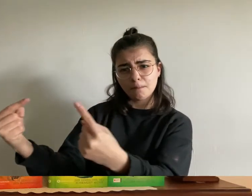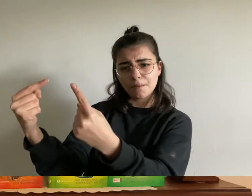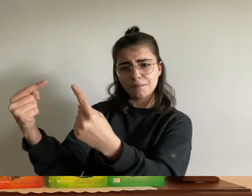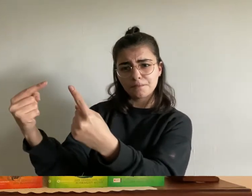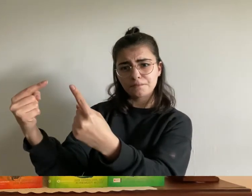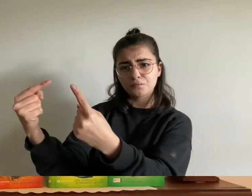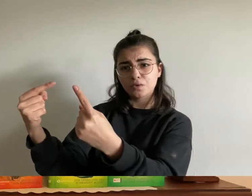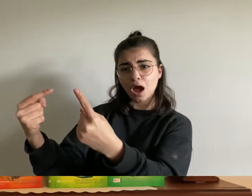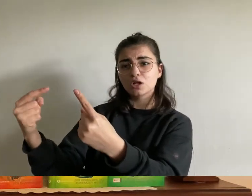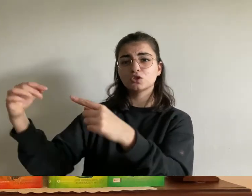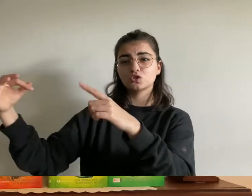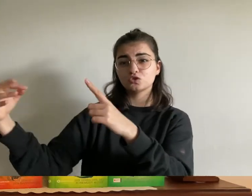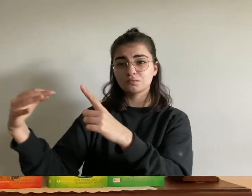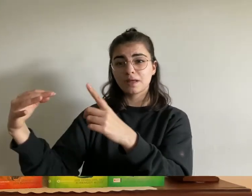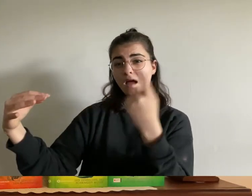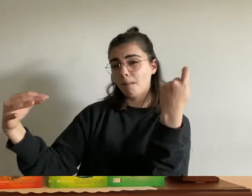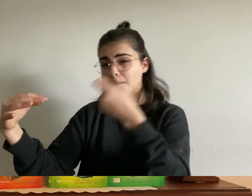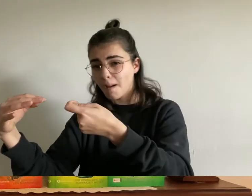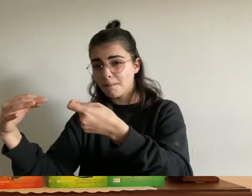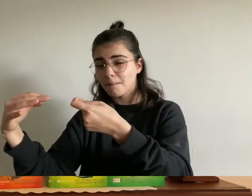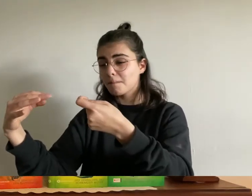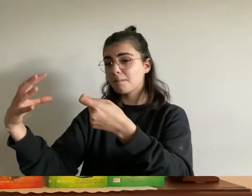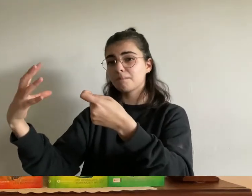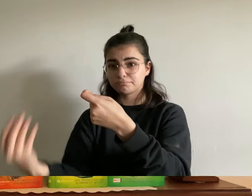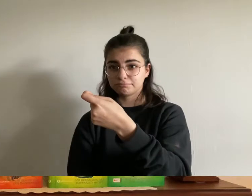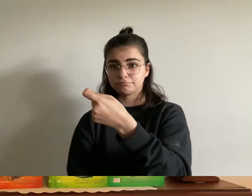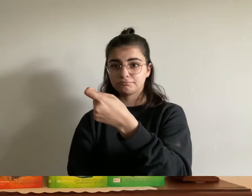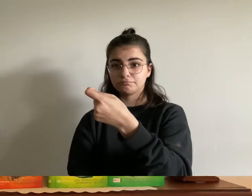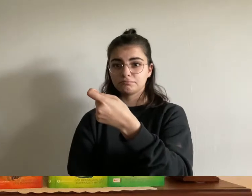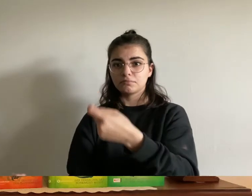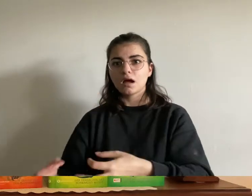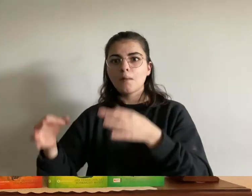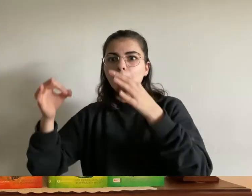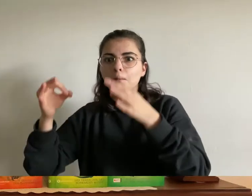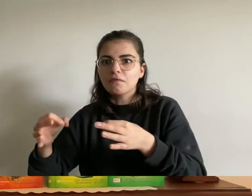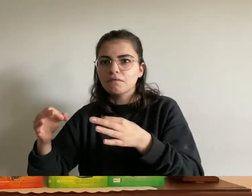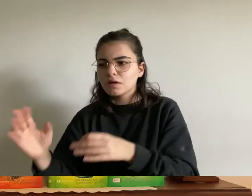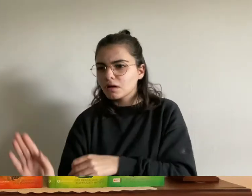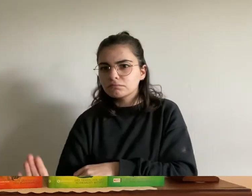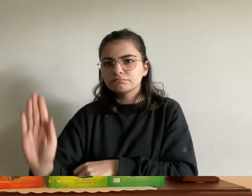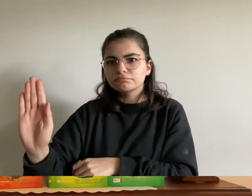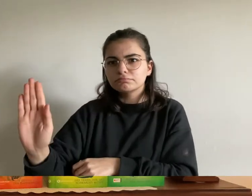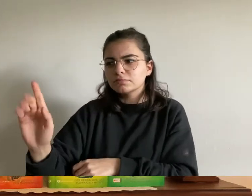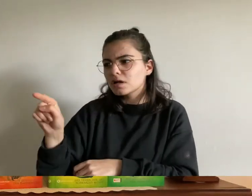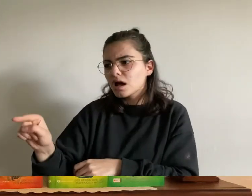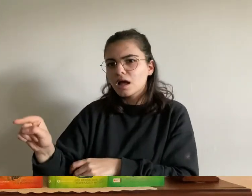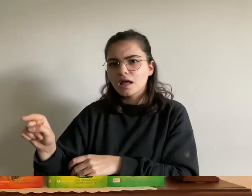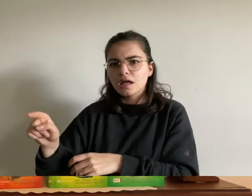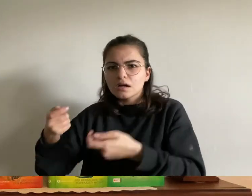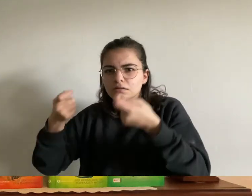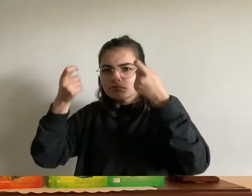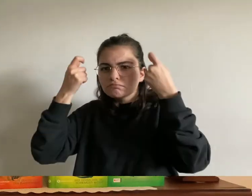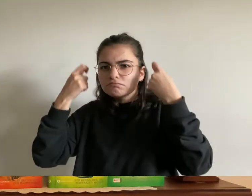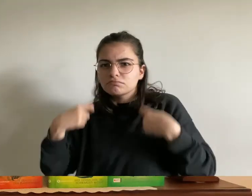schwarzen umhang auf der bühne auftauchte wolf rat hauchte kathlena und sah mit den anderen fasziniert zu